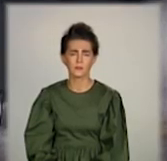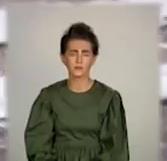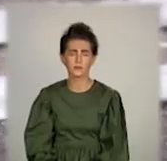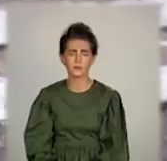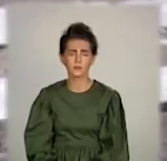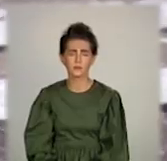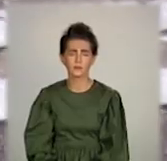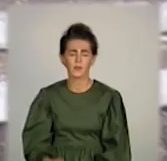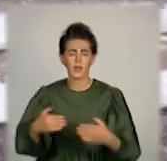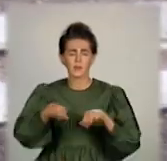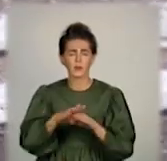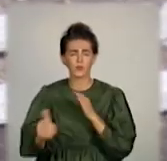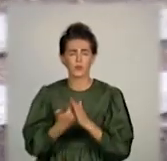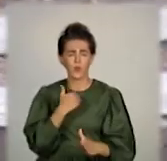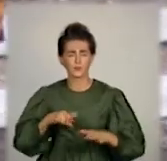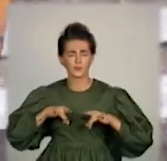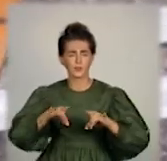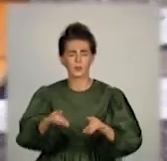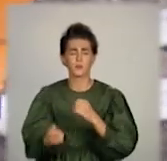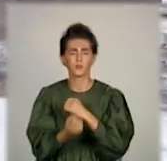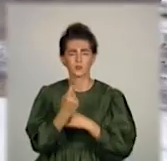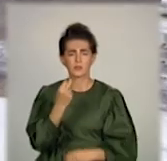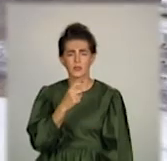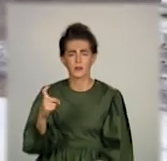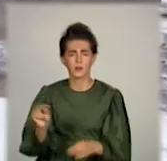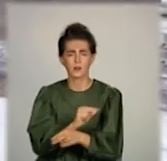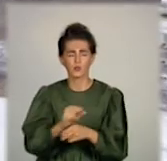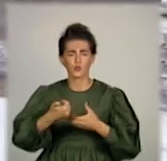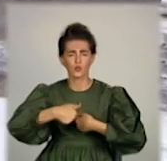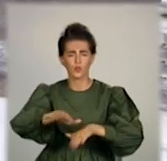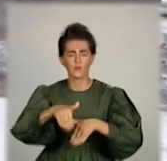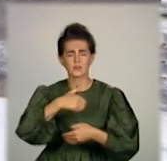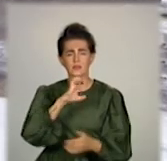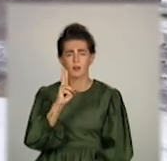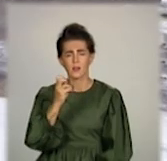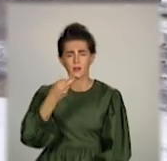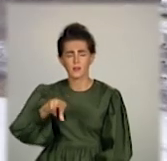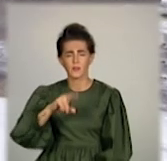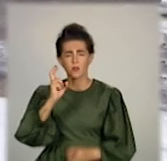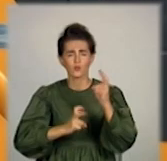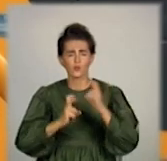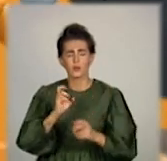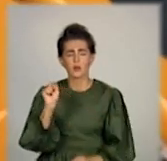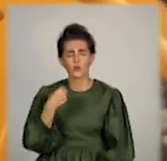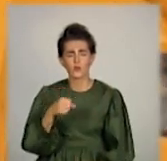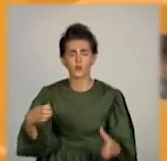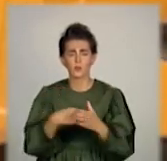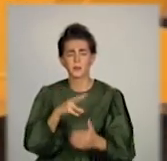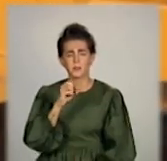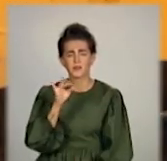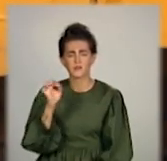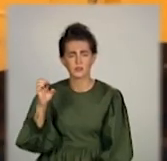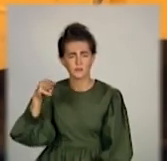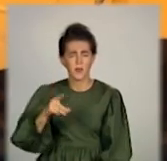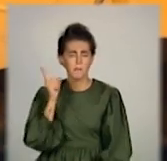Ось такий новий бульдозер з'явився у цеху ремонту рухомого складу медкомбінату Азовсталь групи Метінвест. Він мобільно